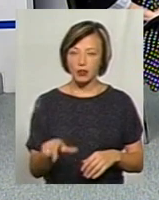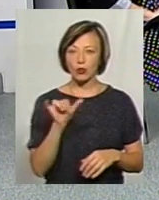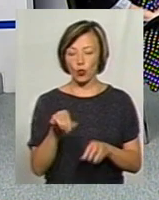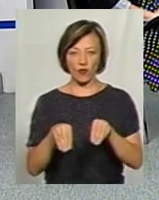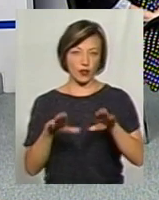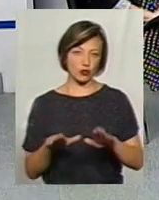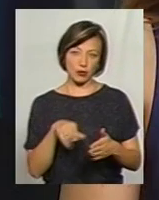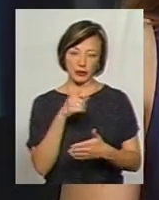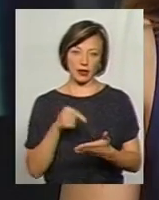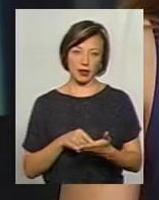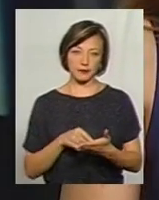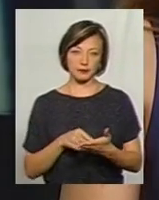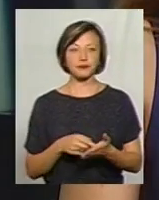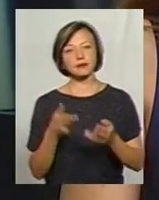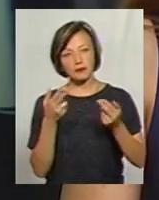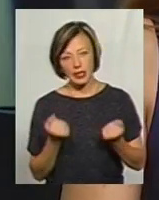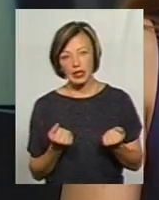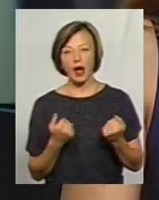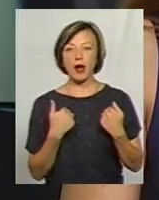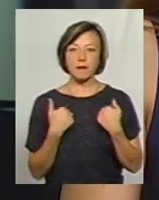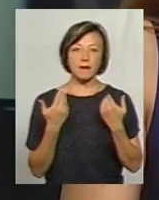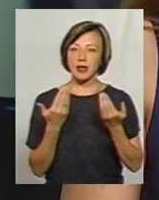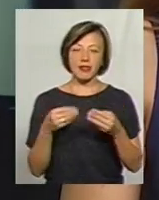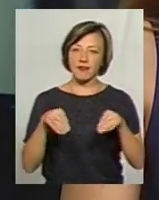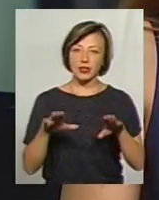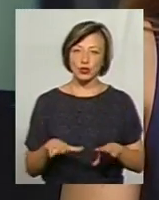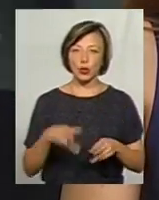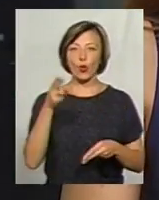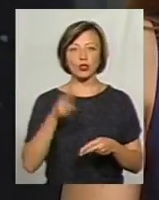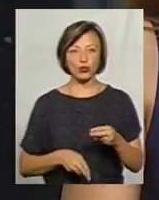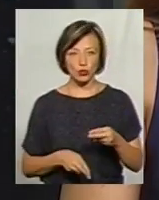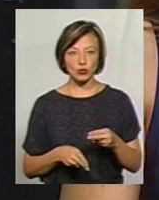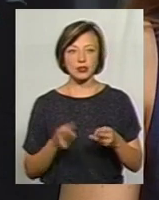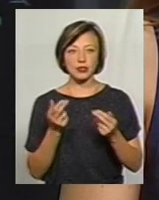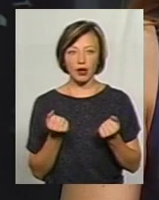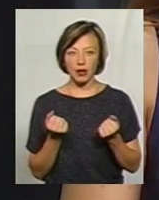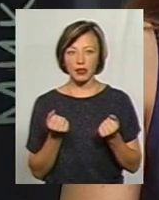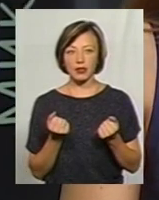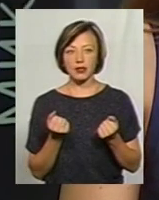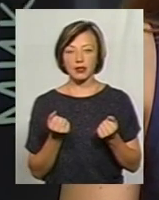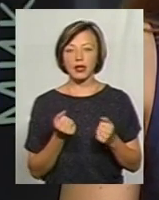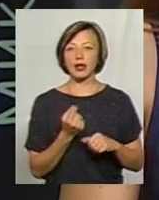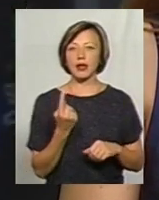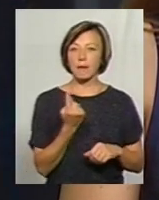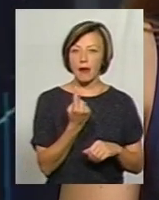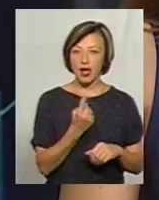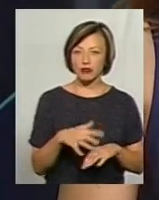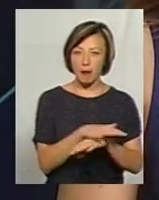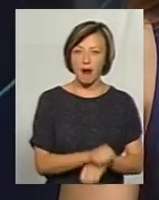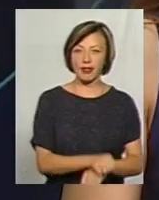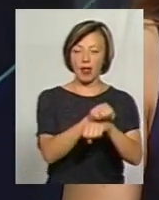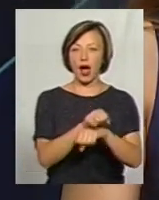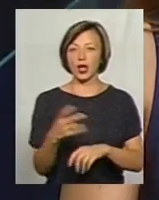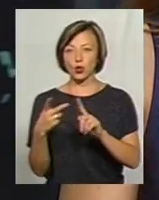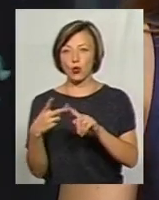вирішенні питання. Так, ми їх не завжди вирішуємо остаточно. Тому що і перший майдан, і другий